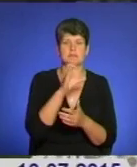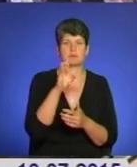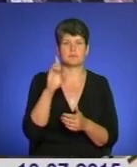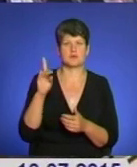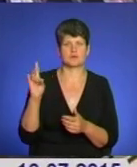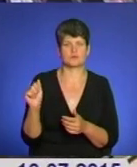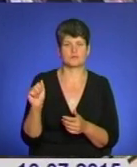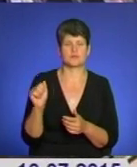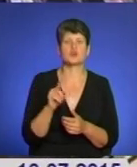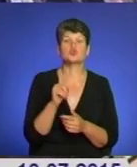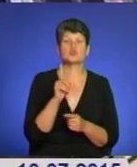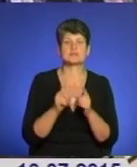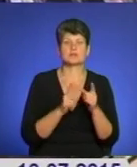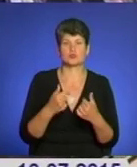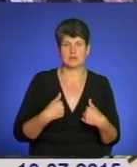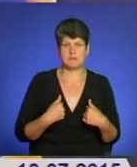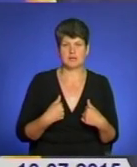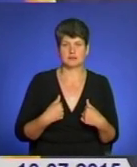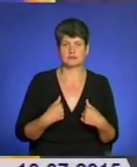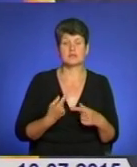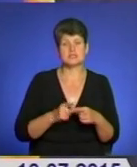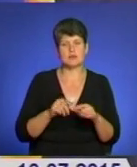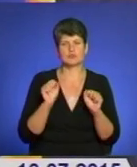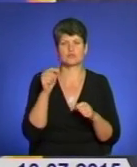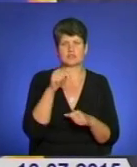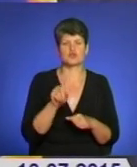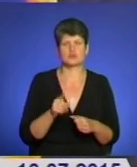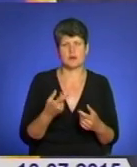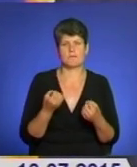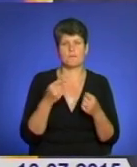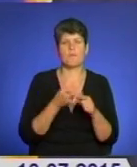Барною. Що змінилося для мене? Можливо, те, що я про це говорю.